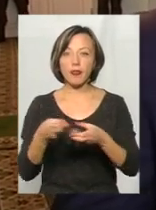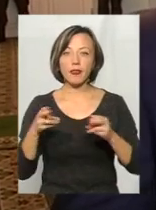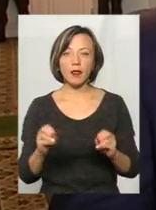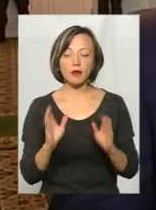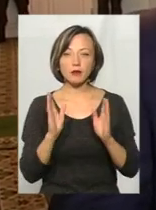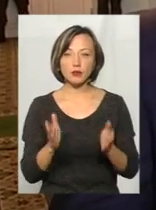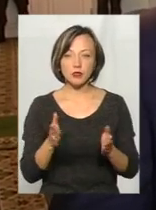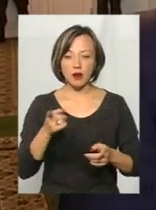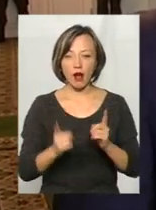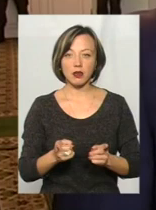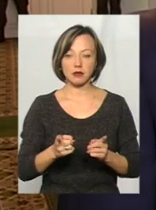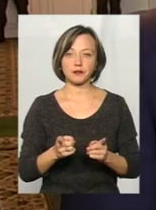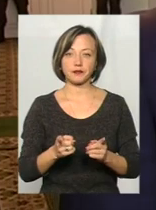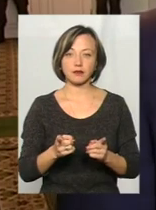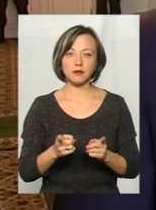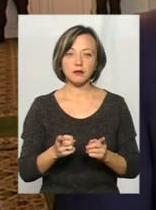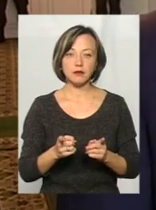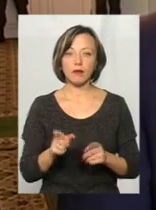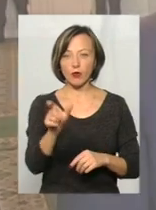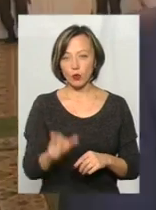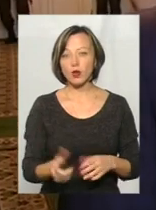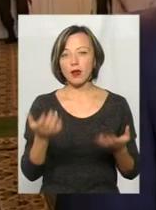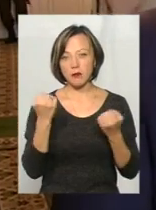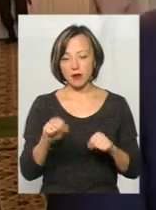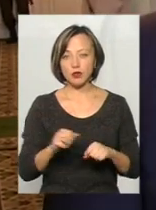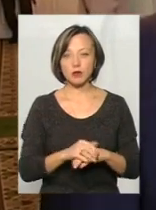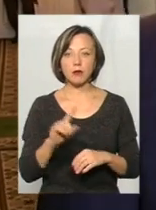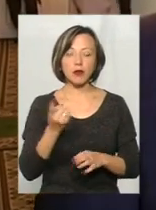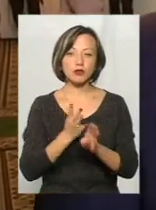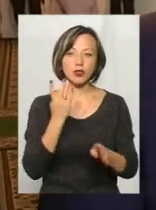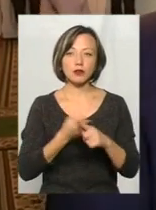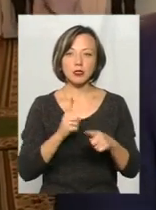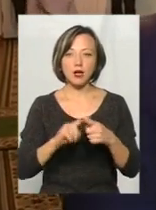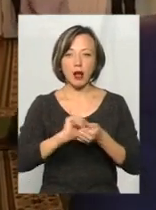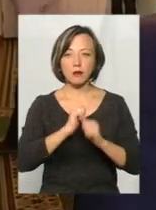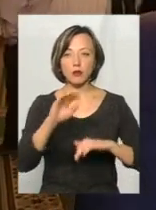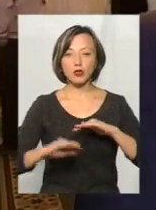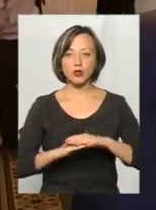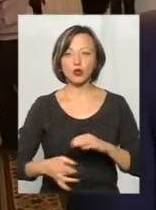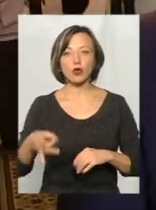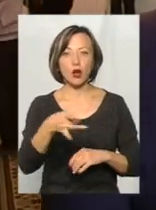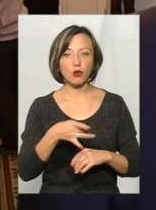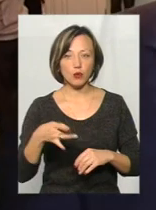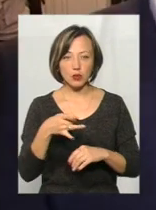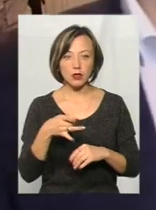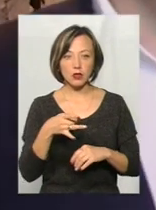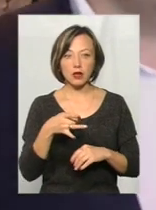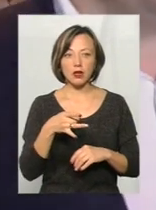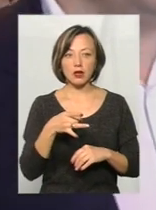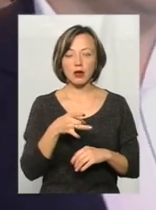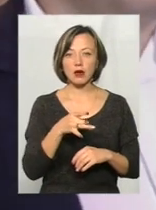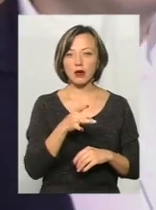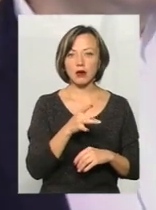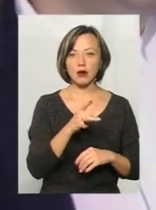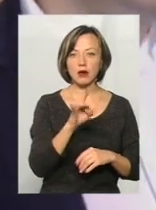реальні, справжні кандидати, які переможуть. Перед усім, це в Камерець-Перлінському районі Гай Ігор Віталійович йде на